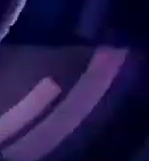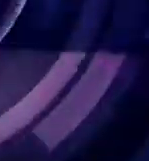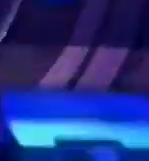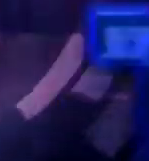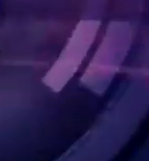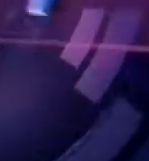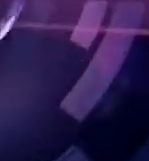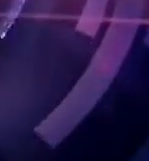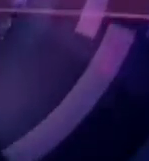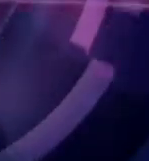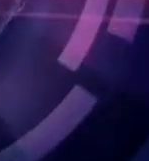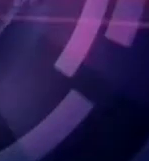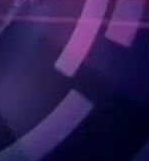Редактор субтитров.Семкин А.Егорова